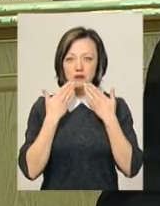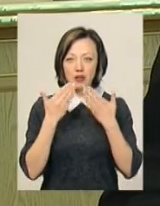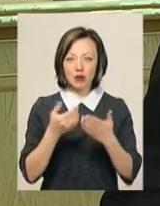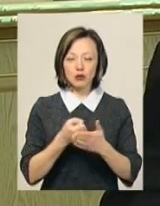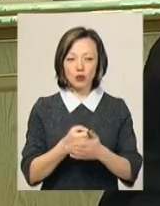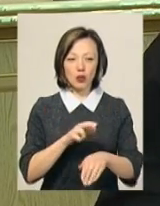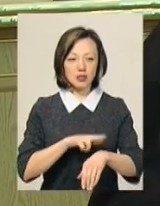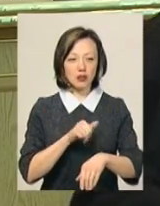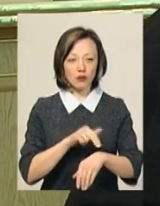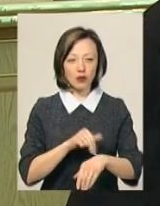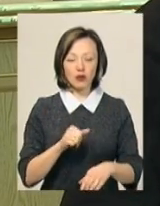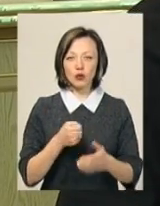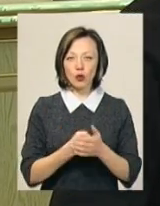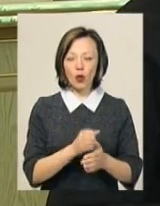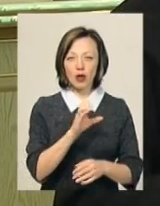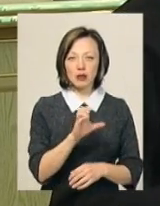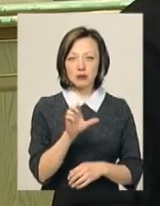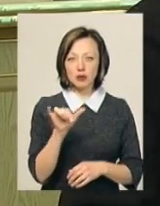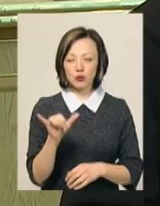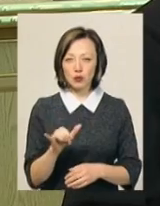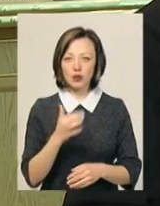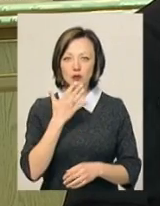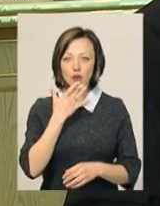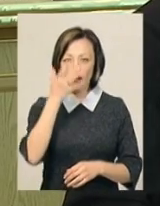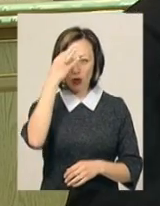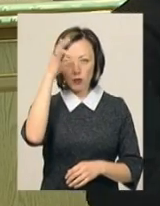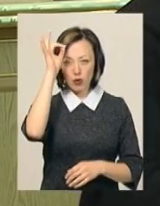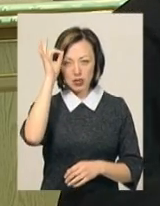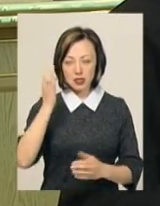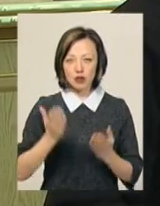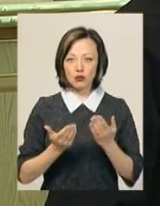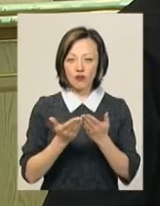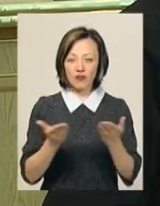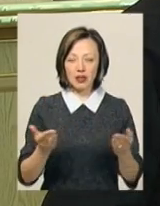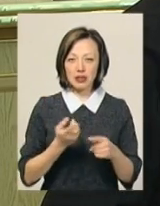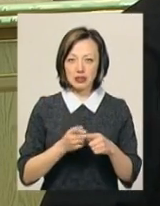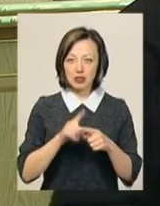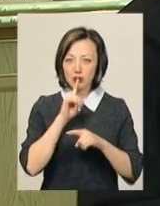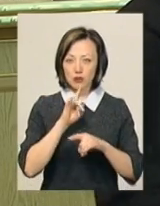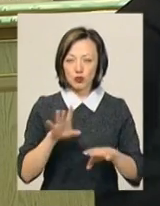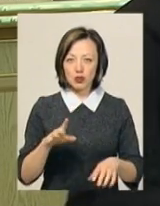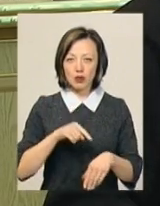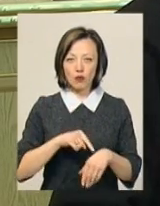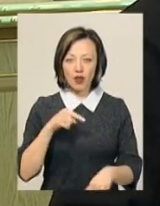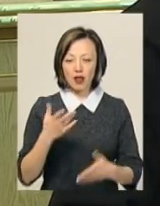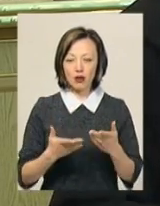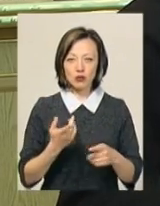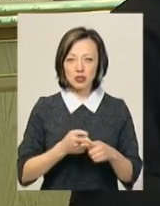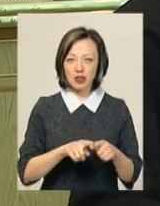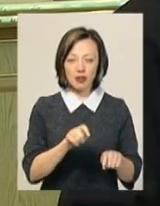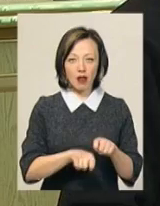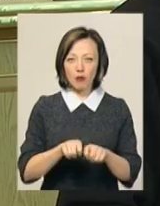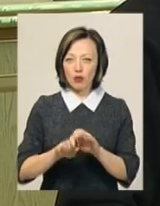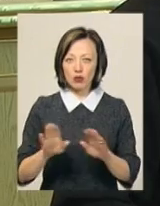силовиків, до Служби безпеки України, до національної поліції. Якщо ви на це не будете реагувати, якщо ви це не моніторите, то